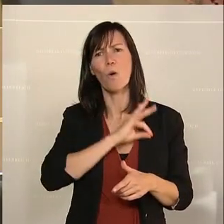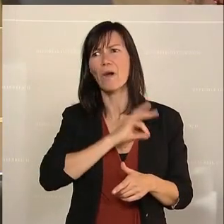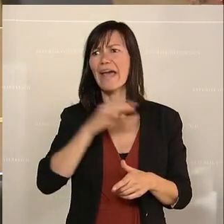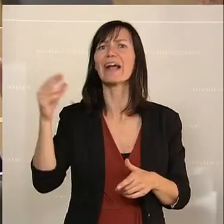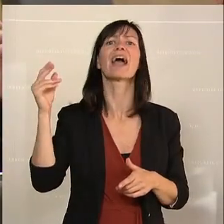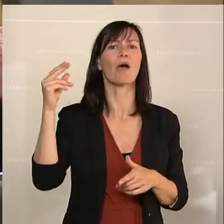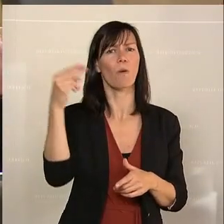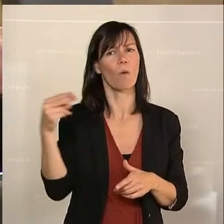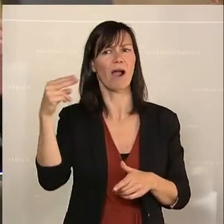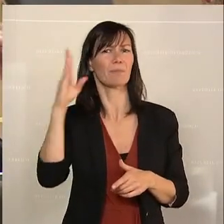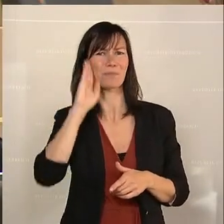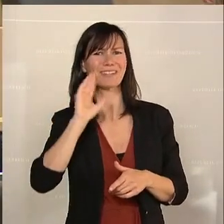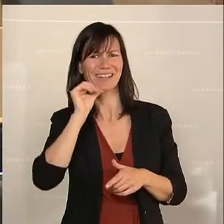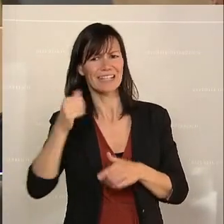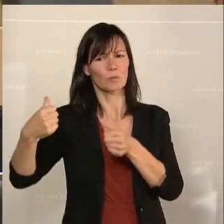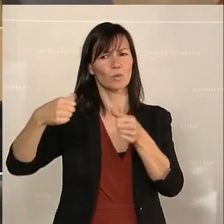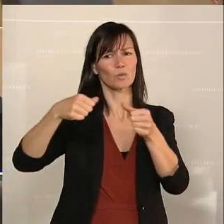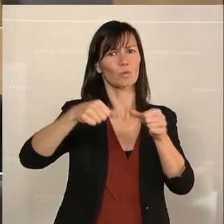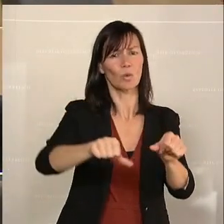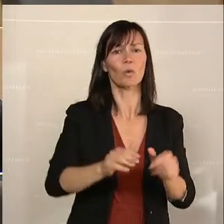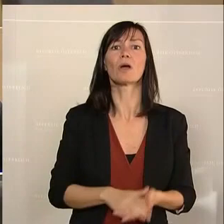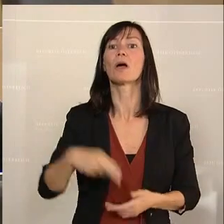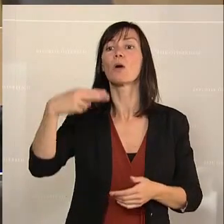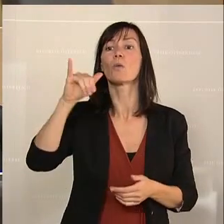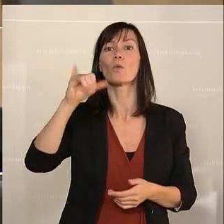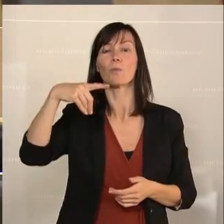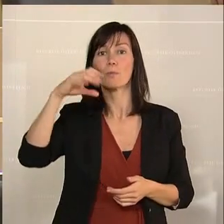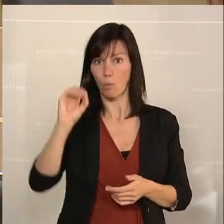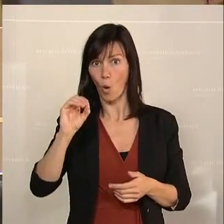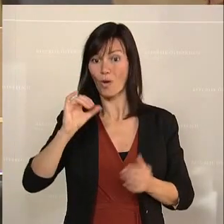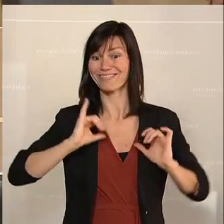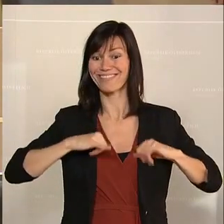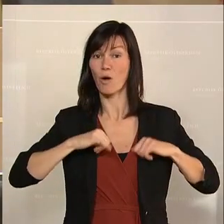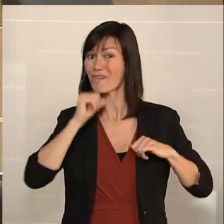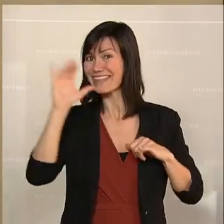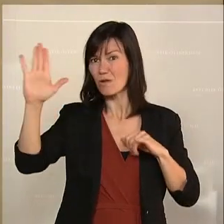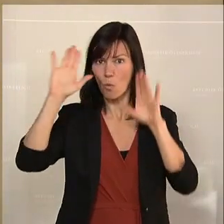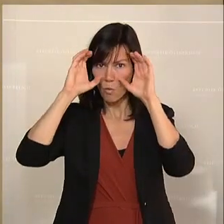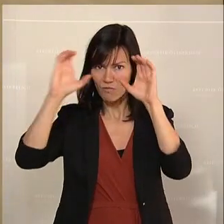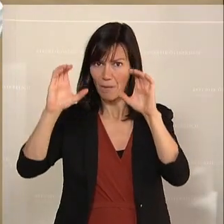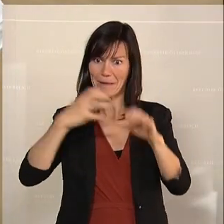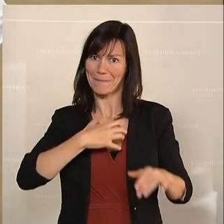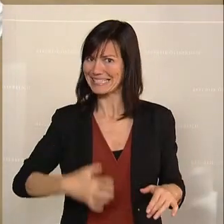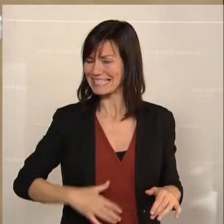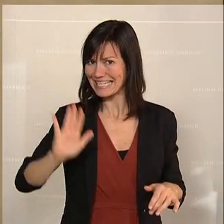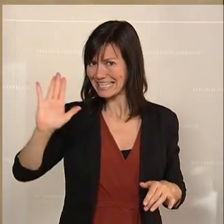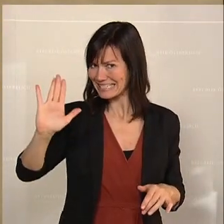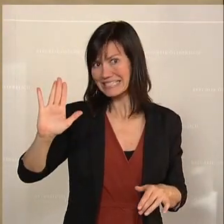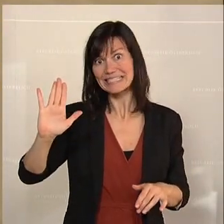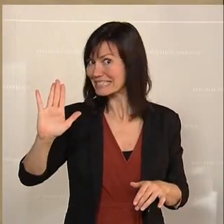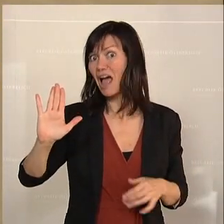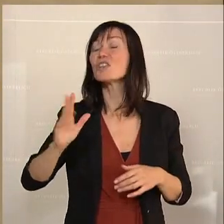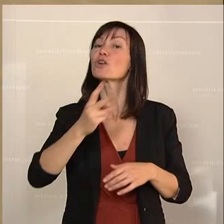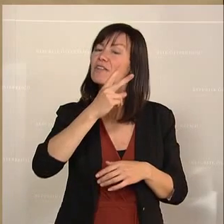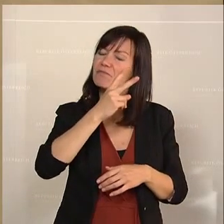-Tirol gehört nicht der ÖVP. Die Hypo-Tirol gehört den Tirolerinnen und Tiroler. Und lesen Sie sich mal durch, was die in ihrem